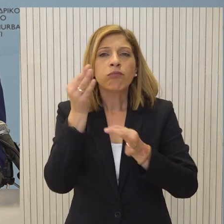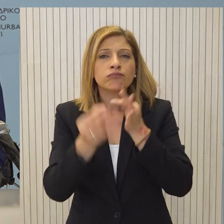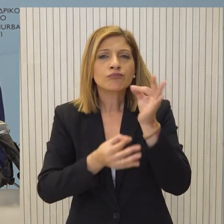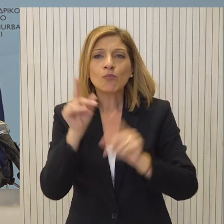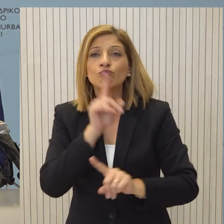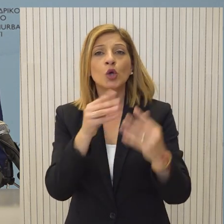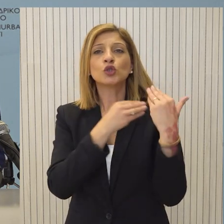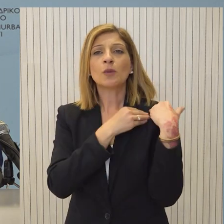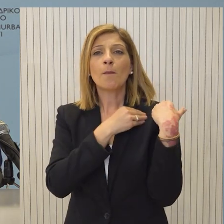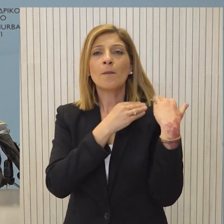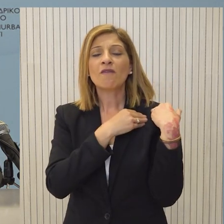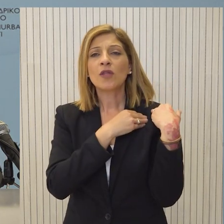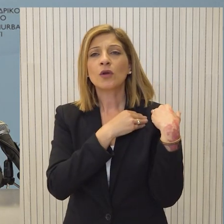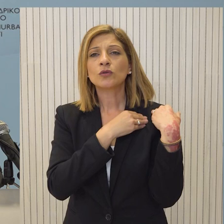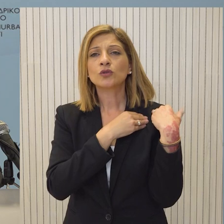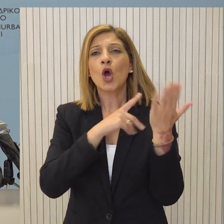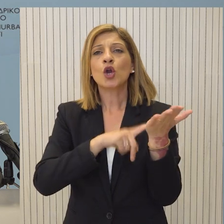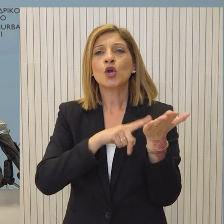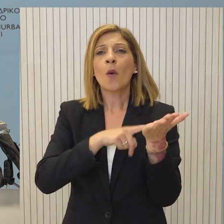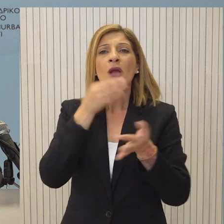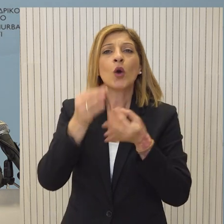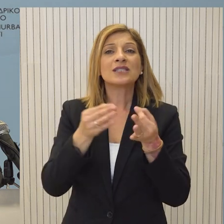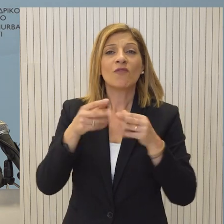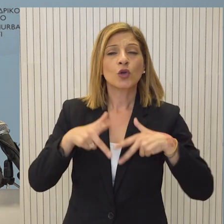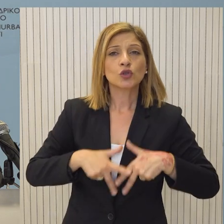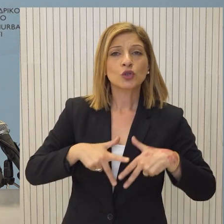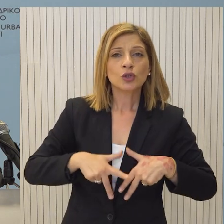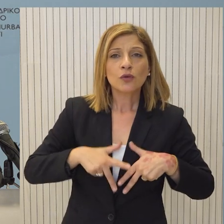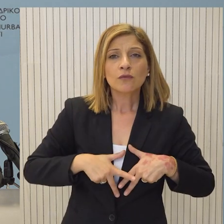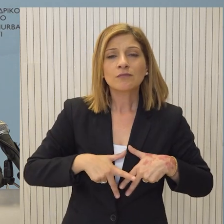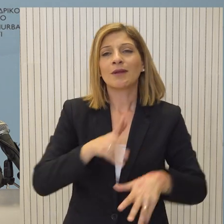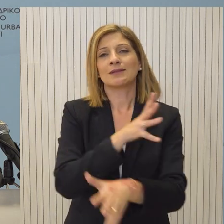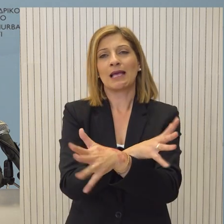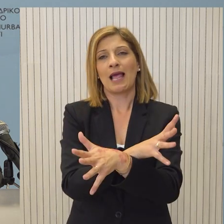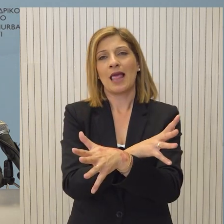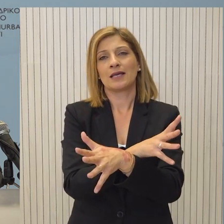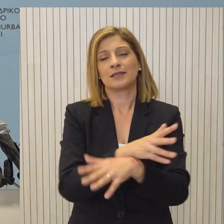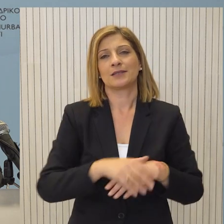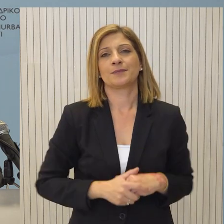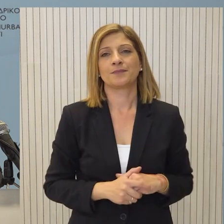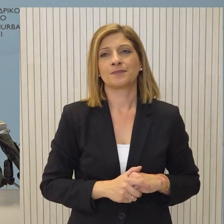Δημοκρατία, σύμφωνα και με το Σύνταγμα, νομικός σύμβουλος της κυβέρνησης αλλά και της Ελεκτικής Υπηρεσίας είναι ο Γενικό Συαγγελέας.